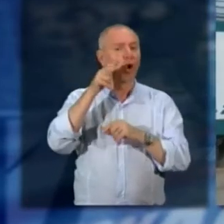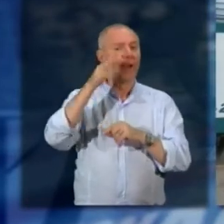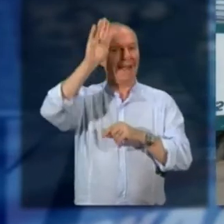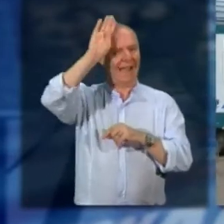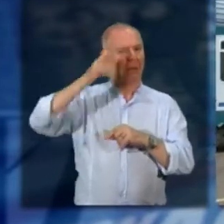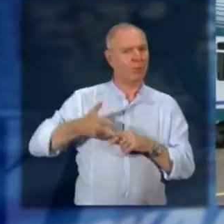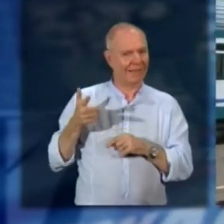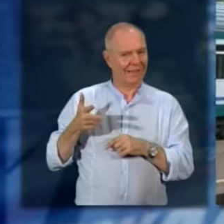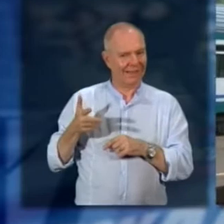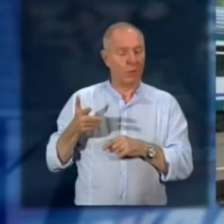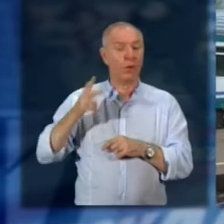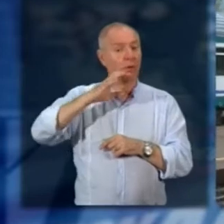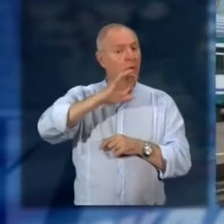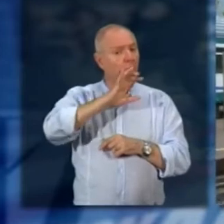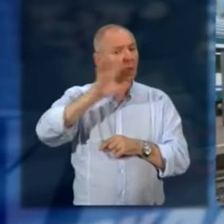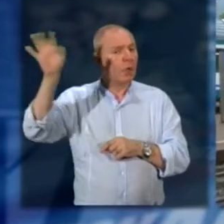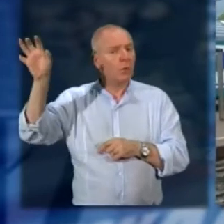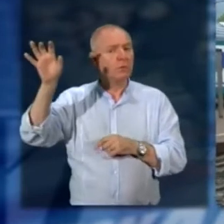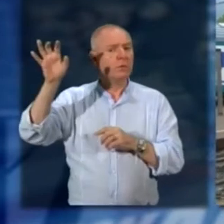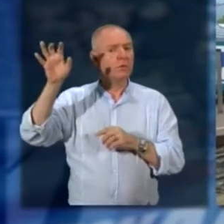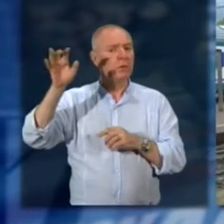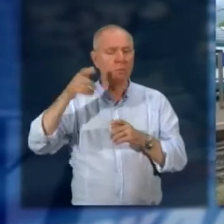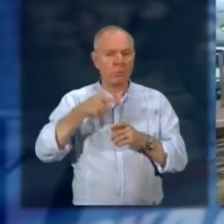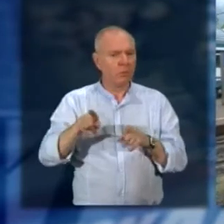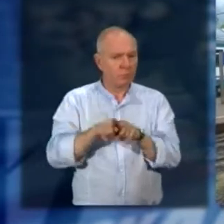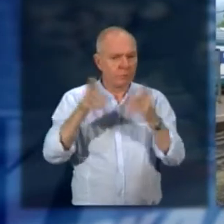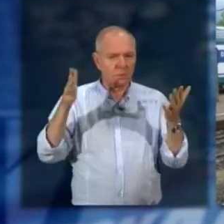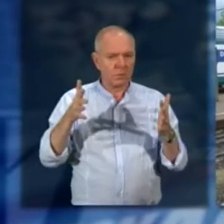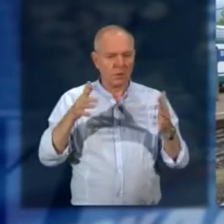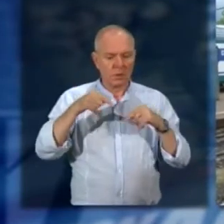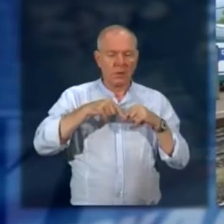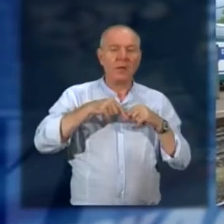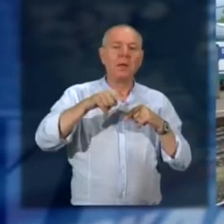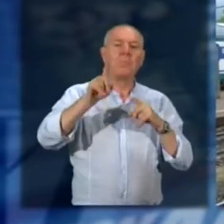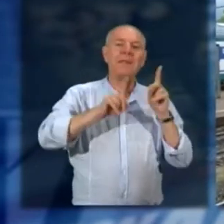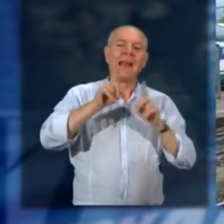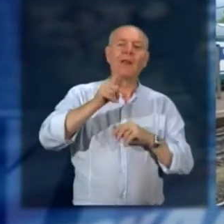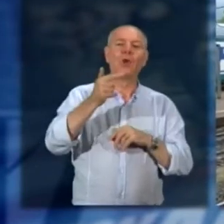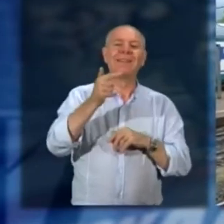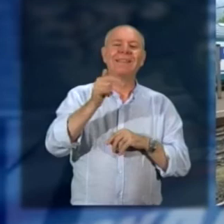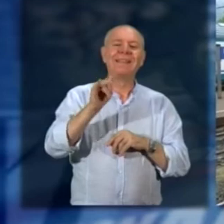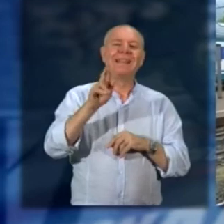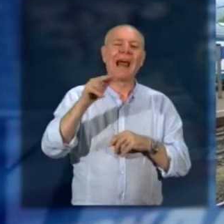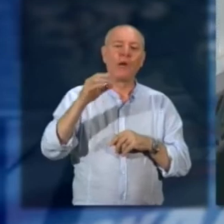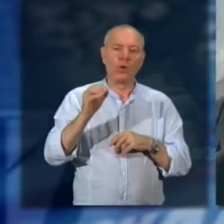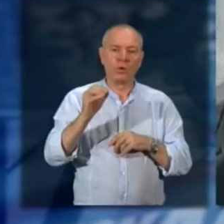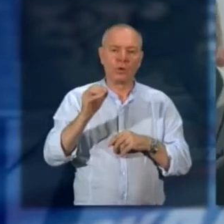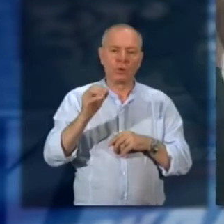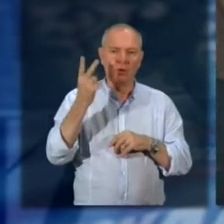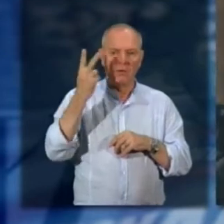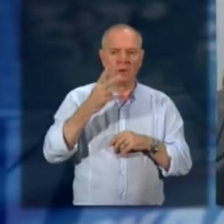residente in osso, l'aveva sporto denuncia per un altro episodio simile, sempre sulla tratta Milano-Tirano. Era stata circondata da